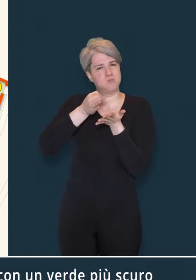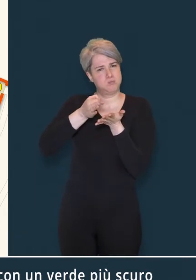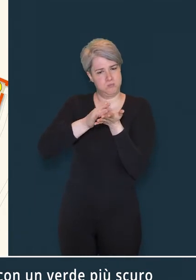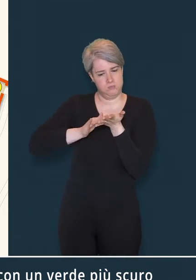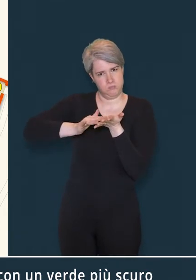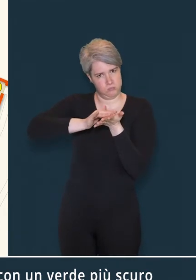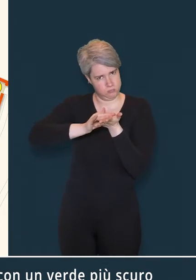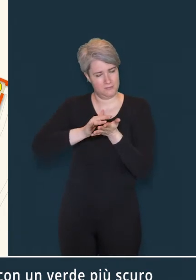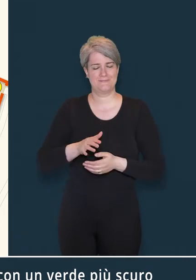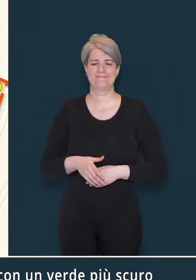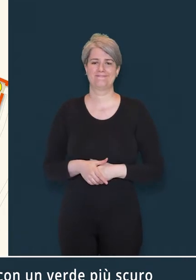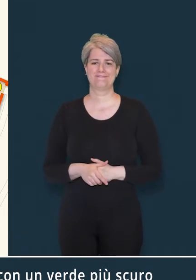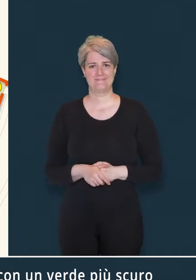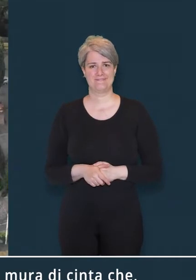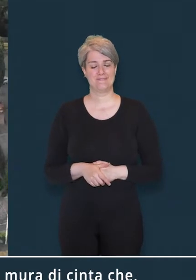grossa.